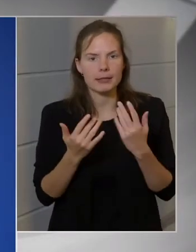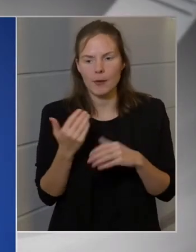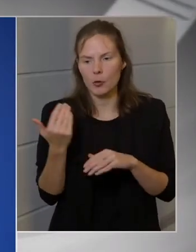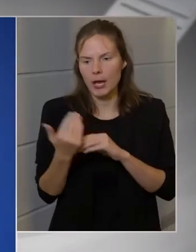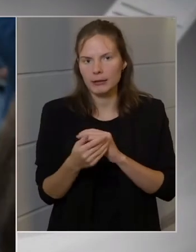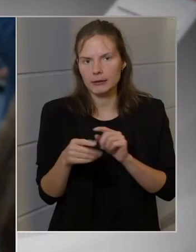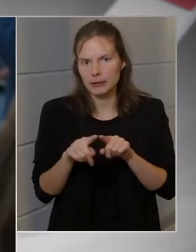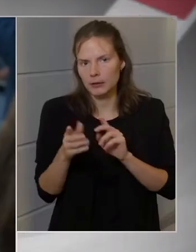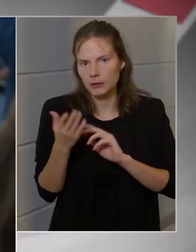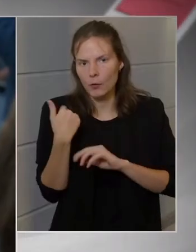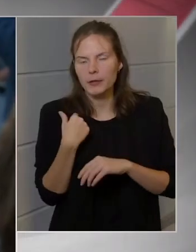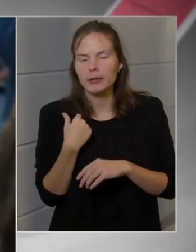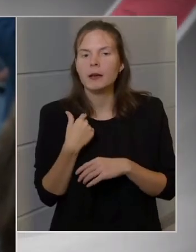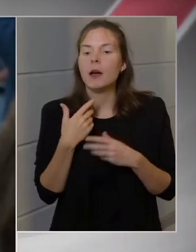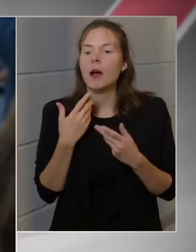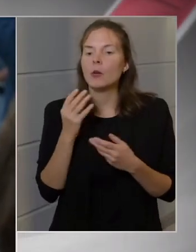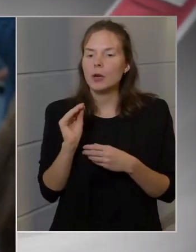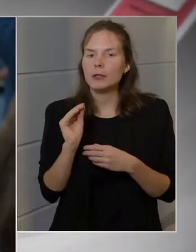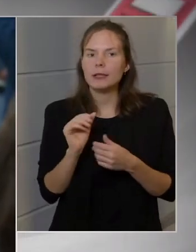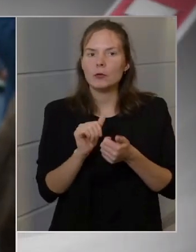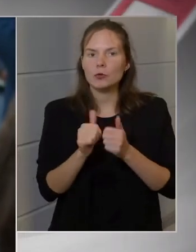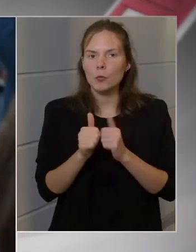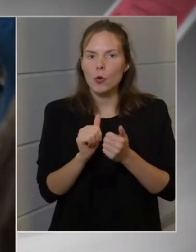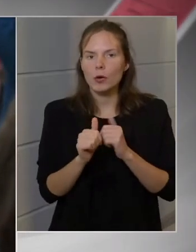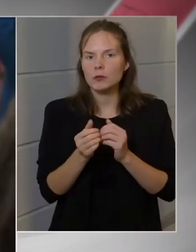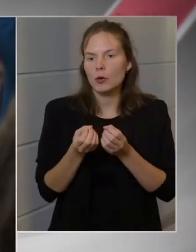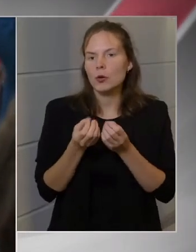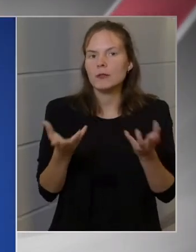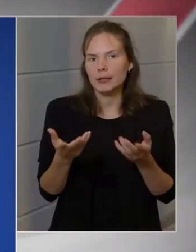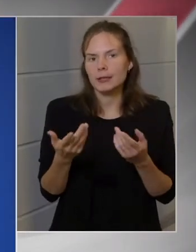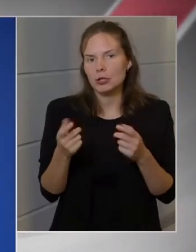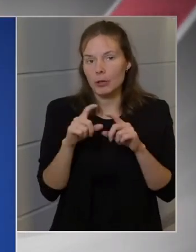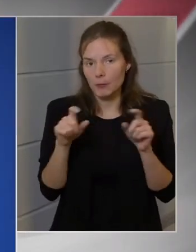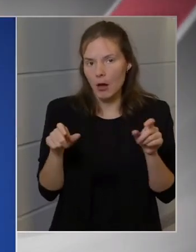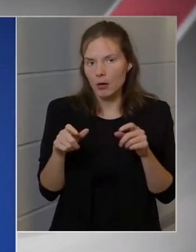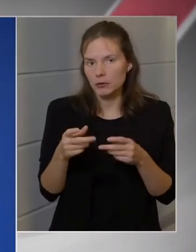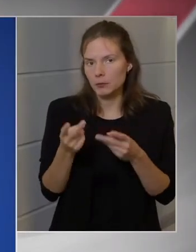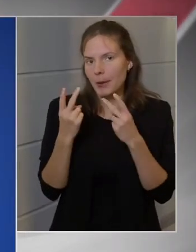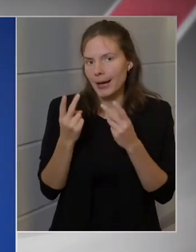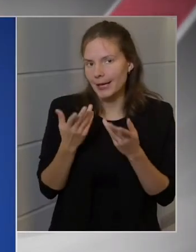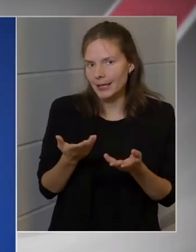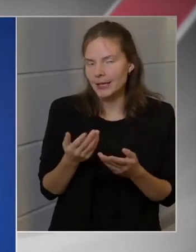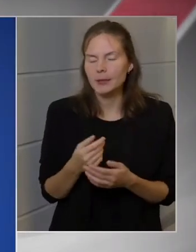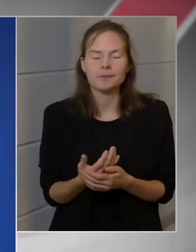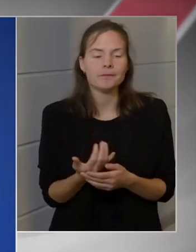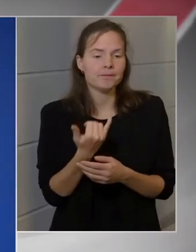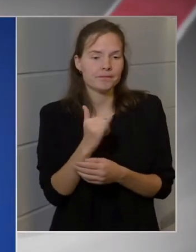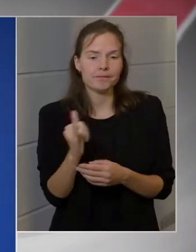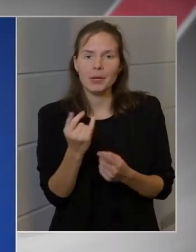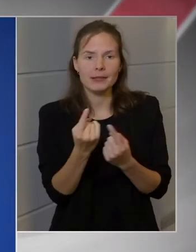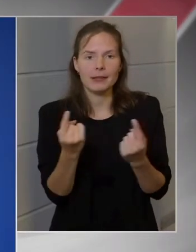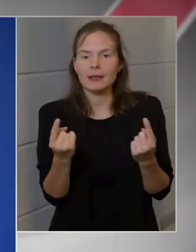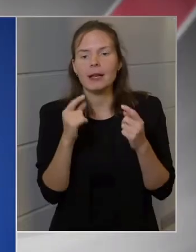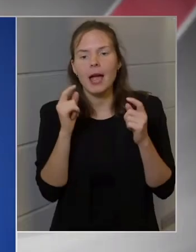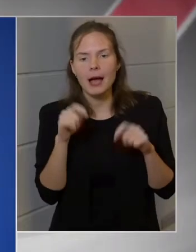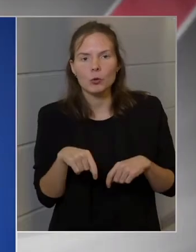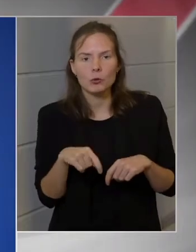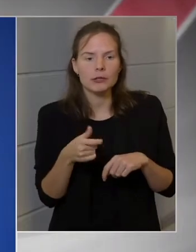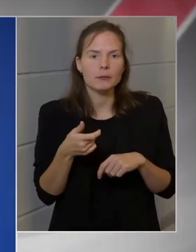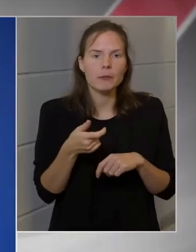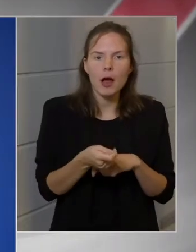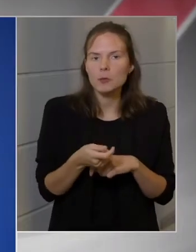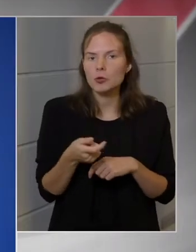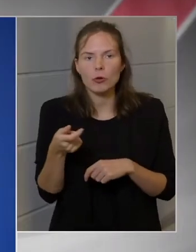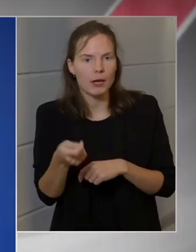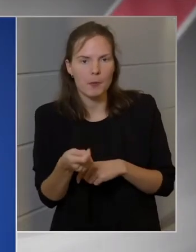történt. A sport közvetítések miatt megéri ez az emelkedés? Mindenki eldönti, aki bekapcsolja a TV-t és nézi